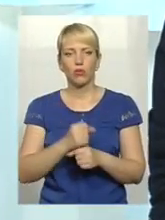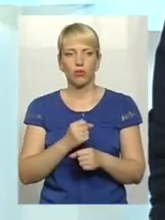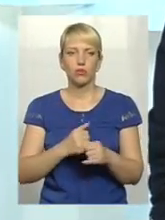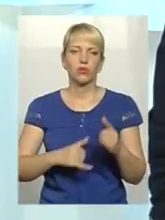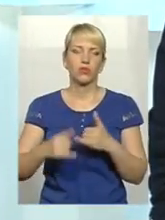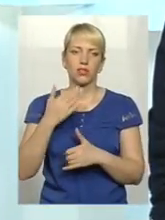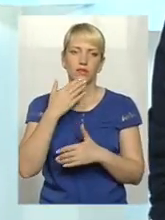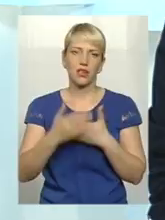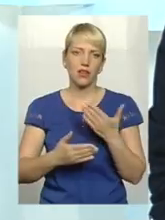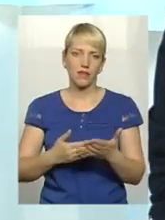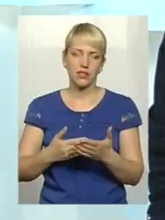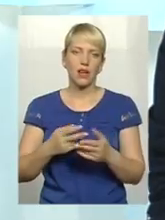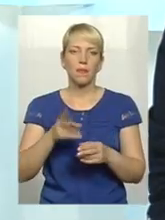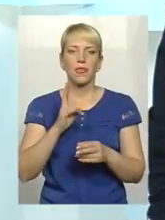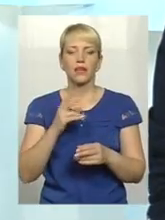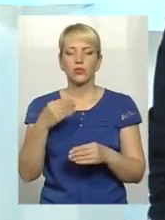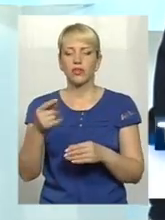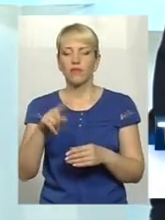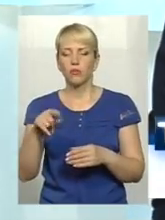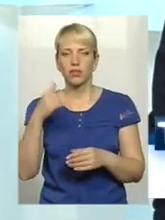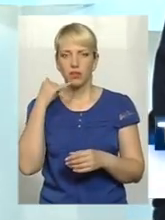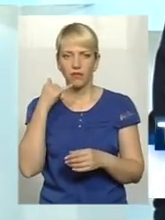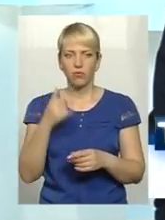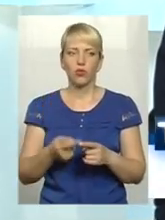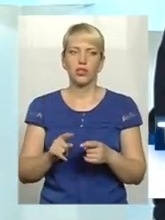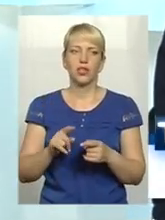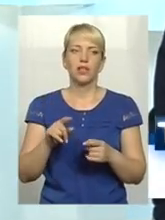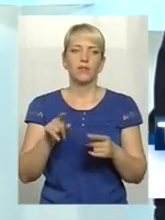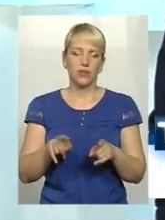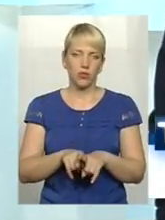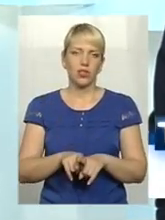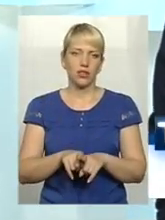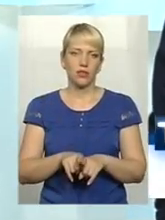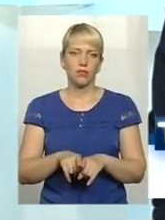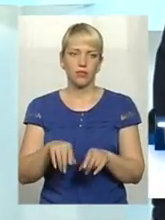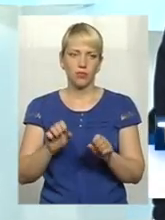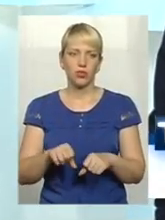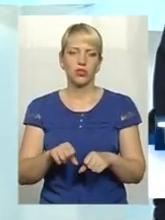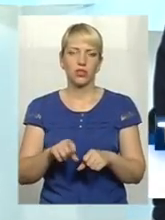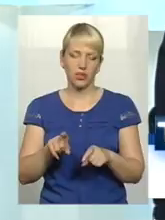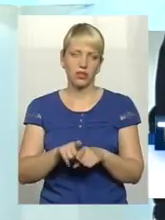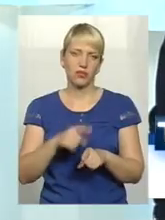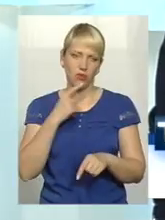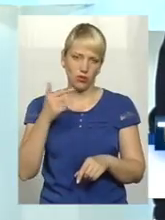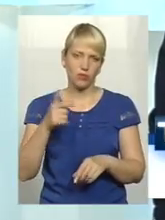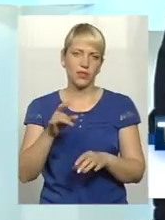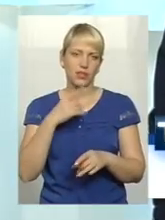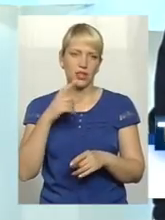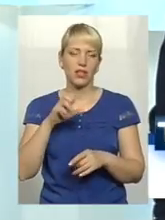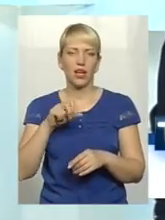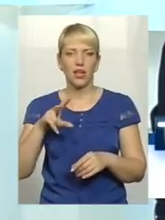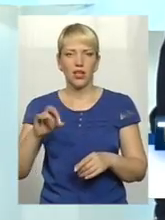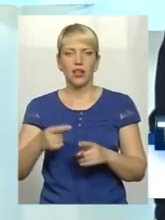куди ти звертався, а хто тобі дав той номер телефона. Тут, в такому плані, можна так виразитися, грубо, звичайно, але